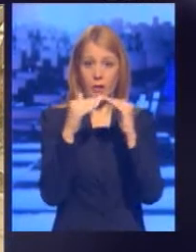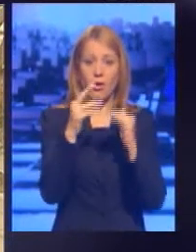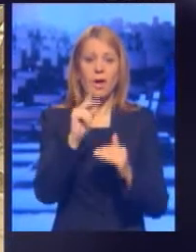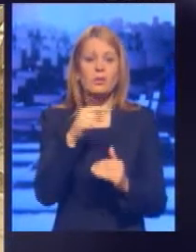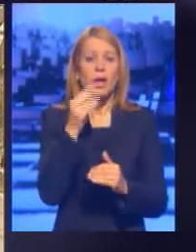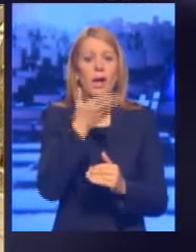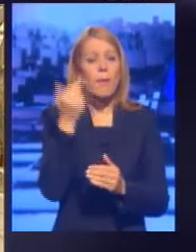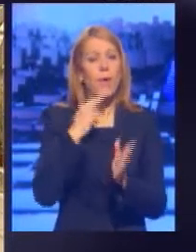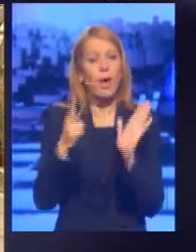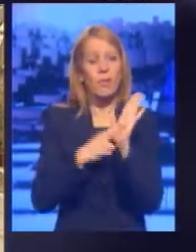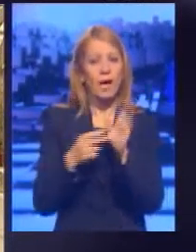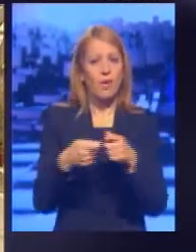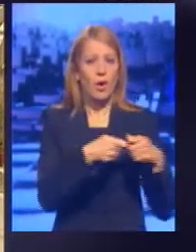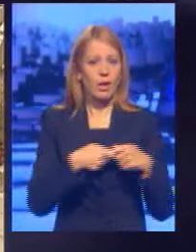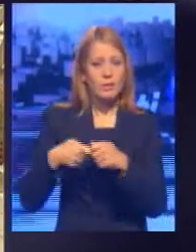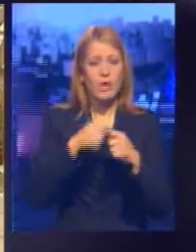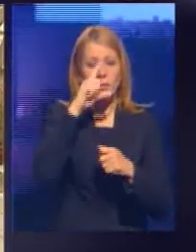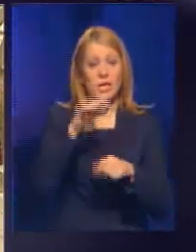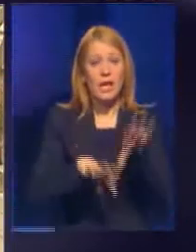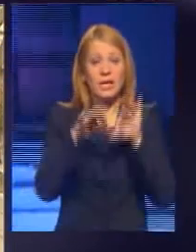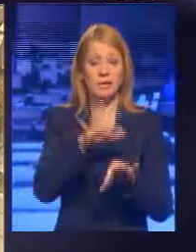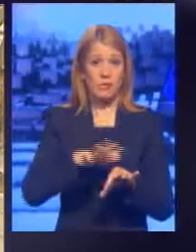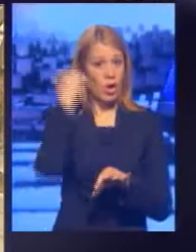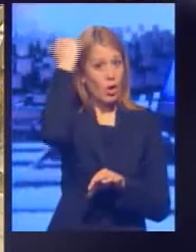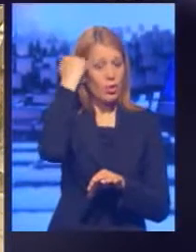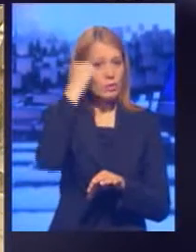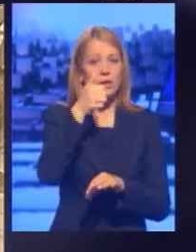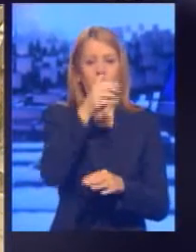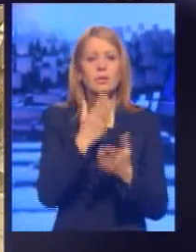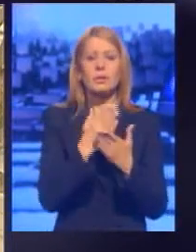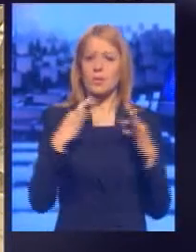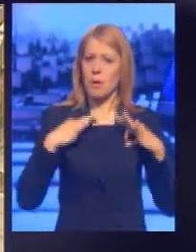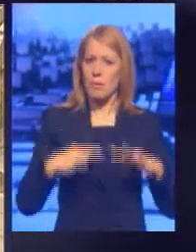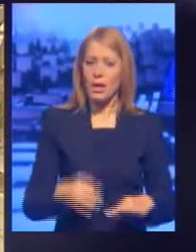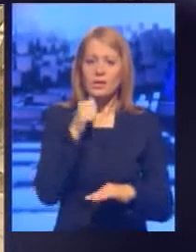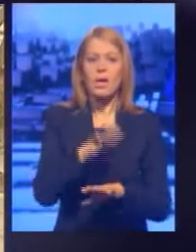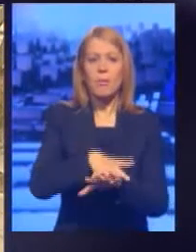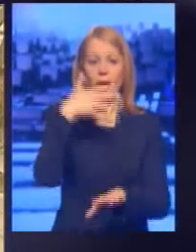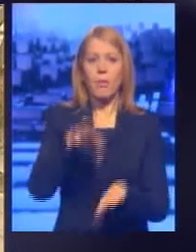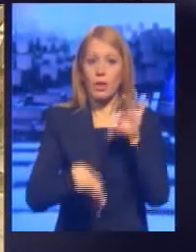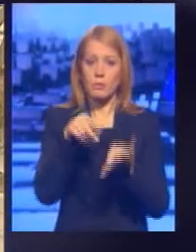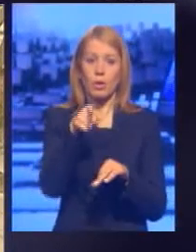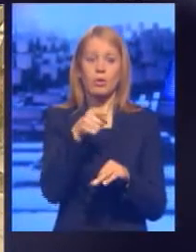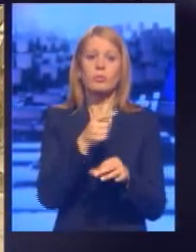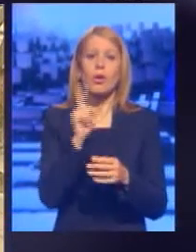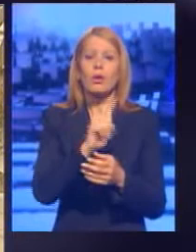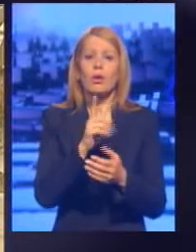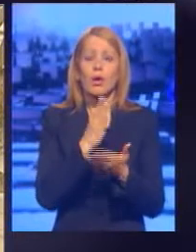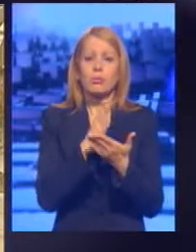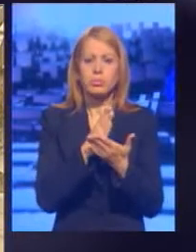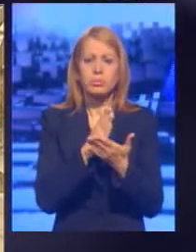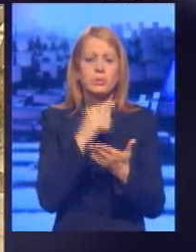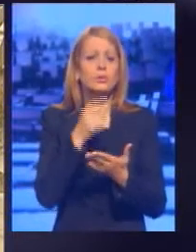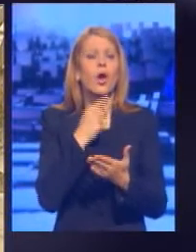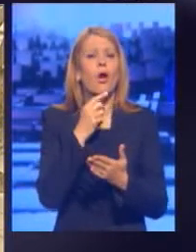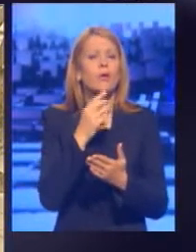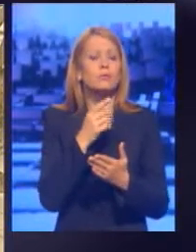pravo da organizujemo lokalne izbore dole. Što se tiče parlamentarnih i predsjedničkih izbora, to je rezolucija nije na koji način